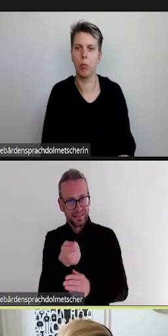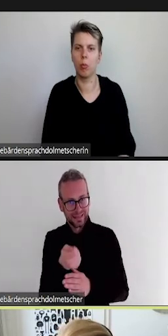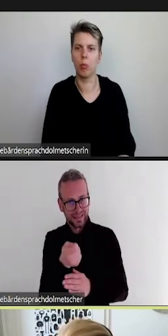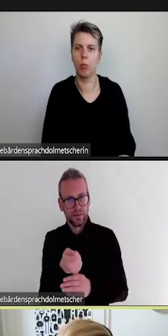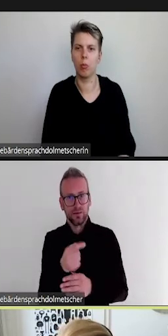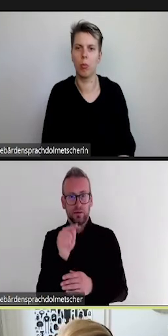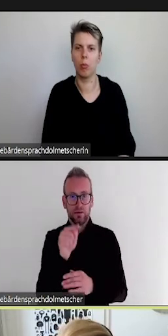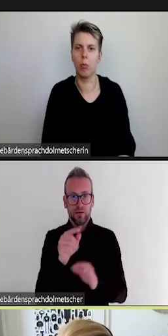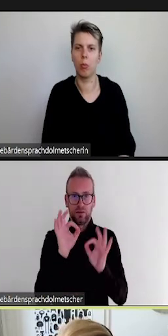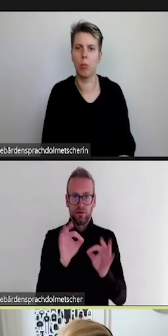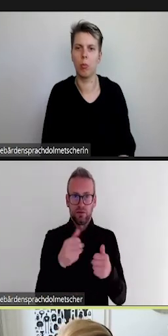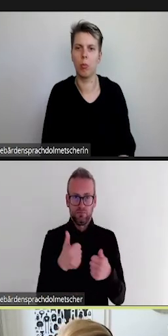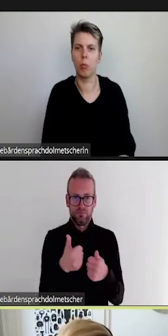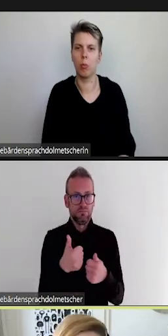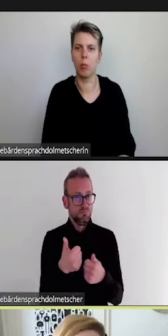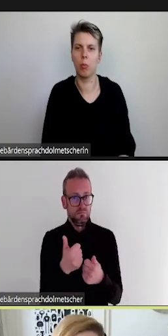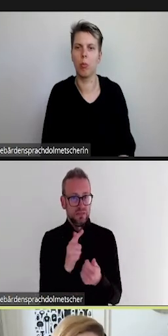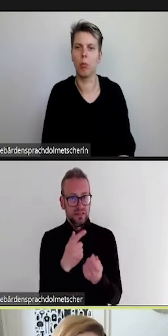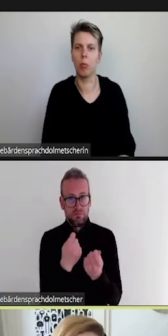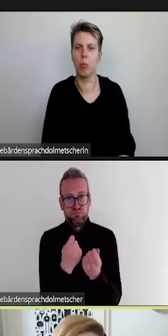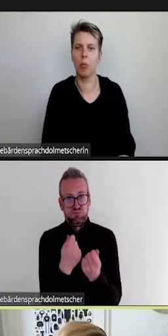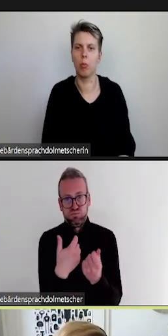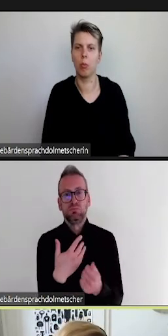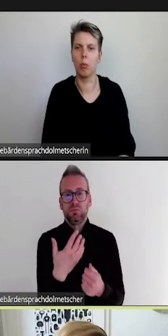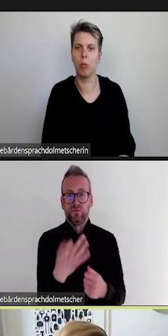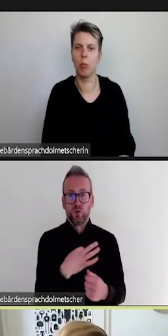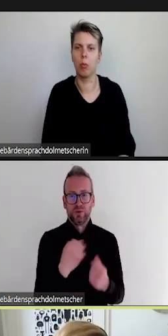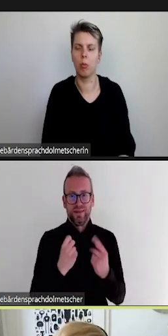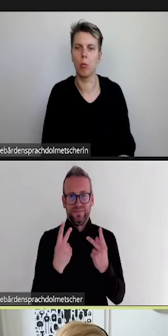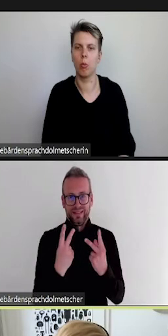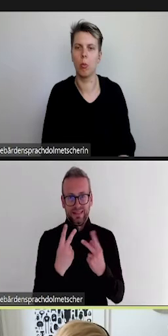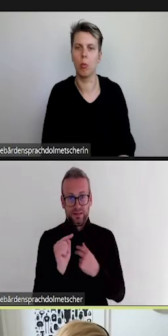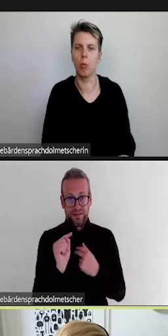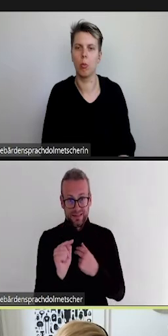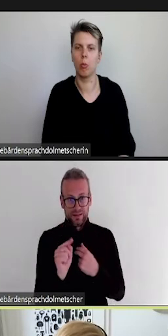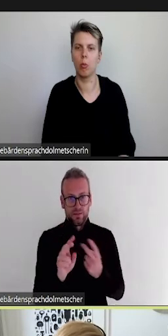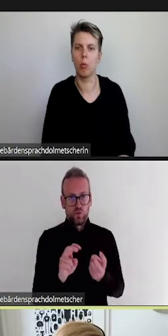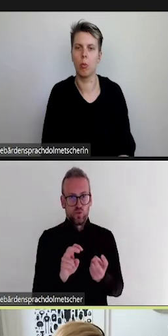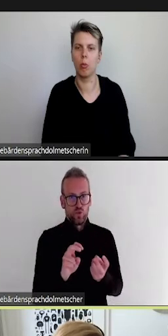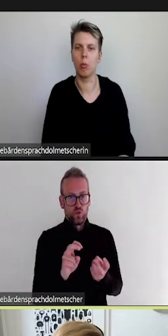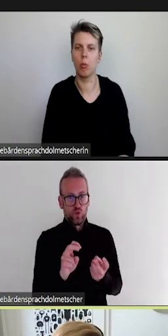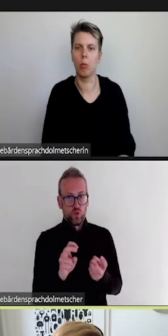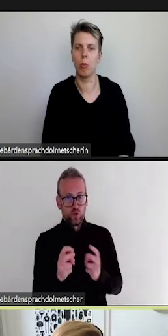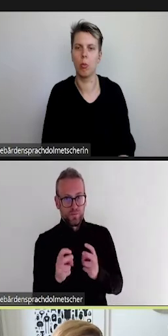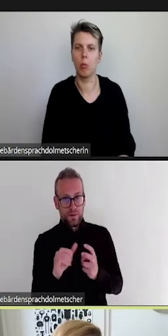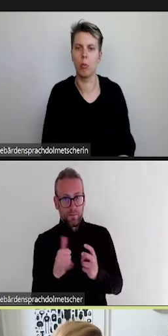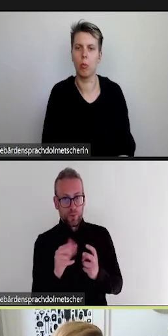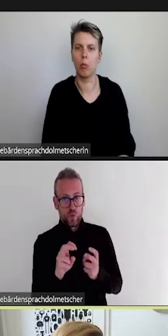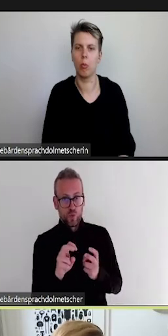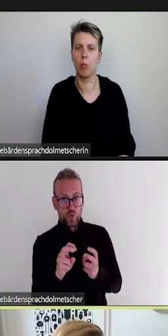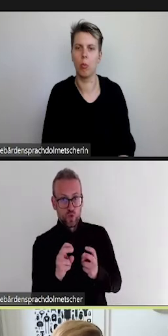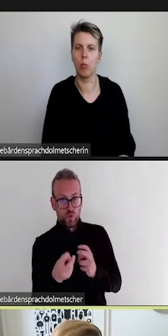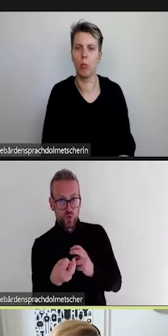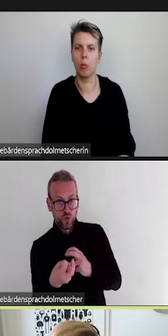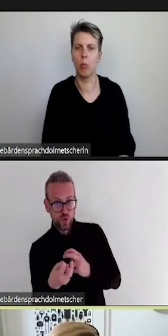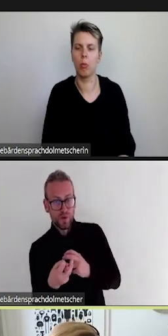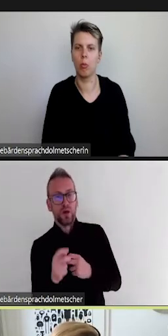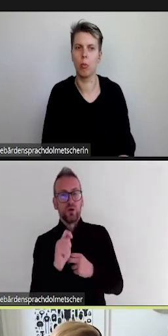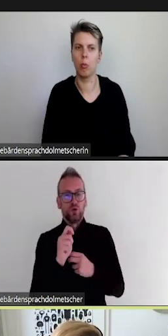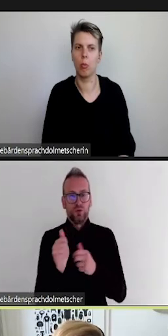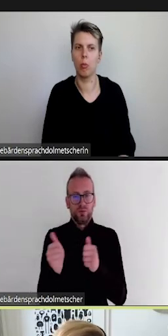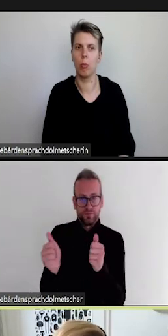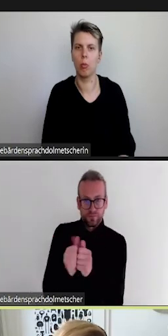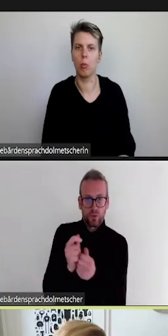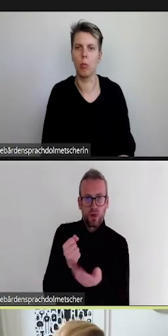ist, sondern tatsächlich bis auf die Raumebene auch eine Auskunft zu den einzelnen Räumen geben kann. Der Dreh- und Angelpunkt war darüber hinaus,